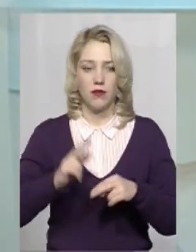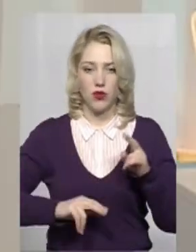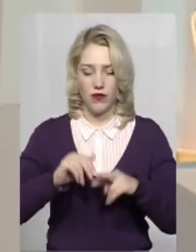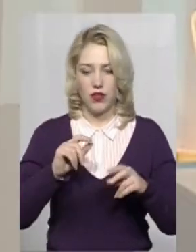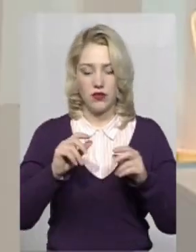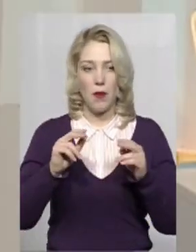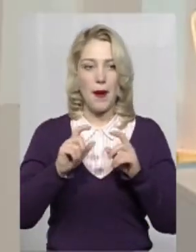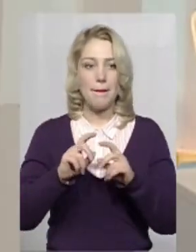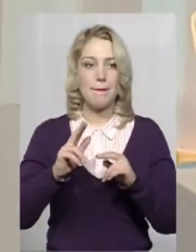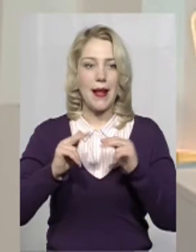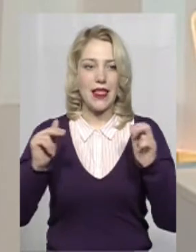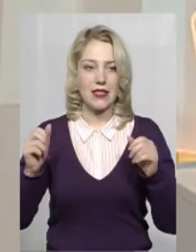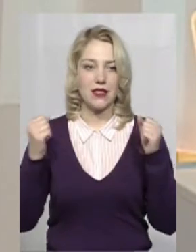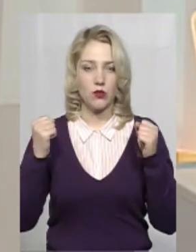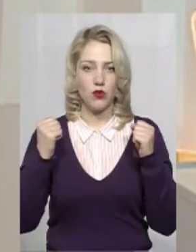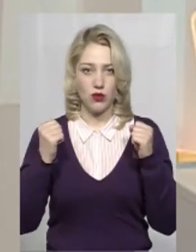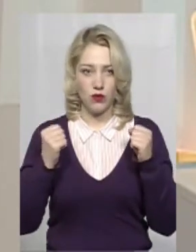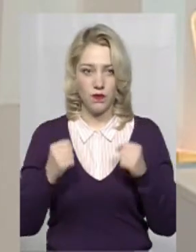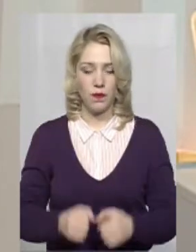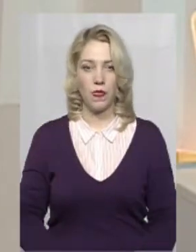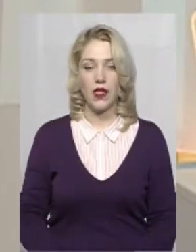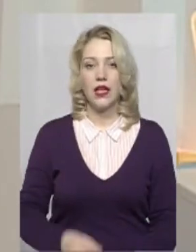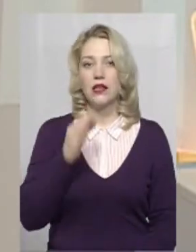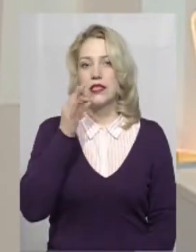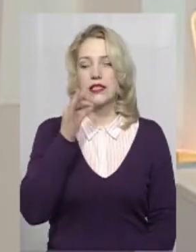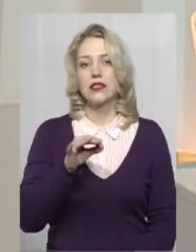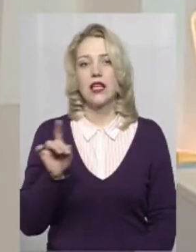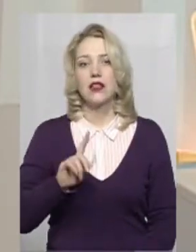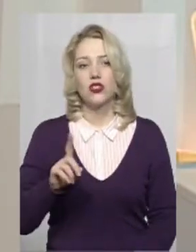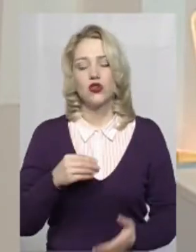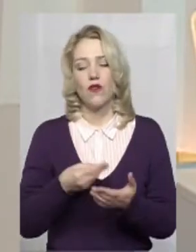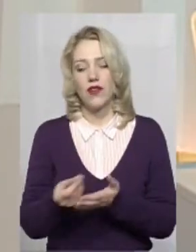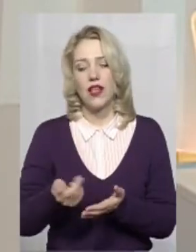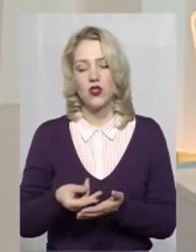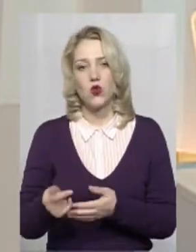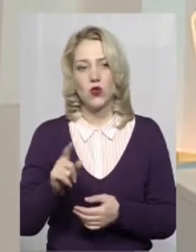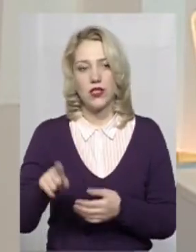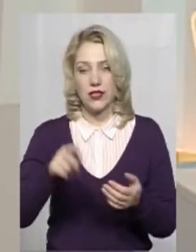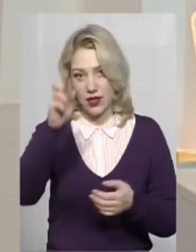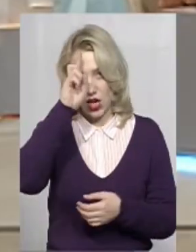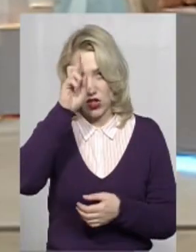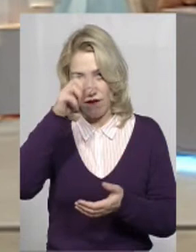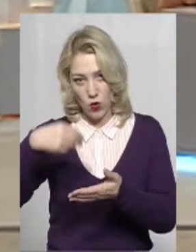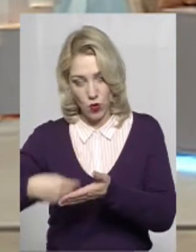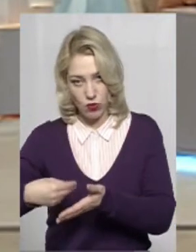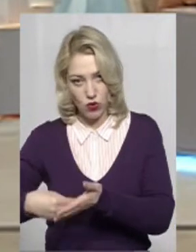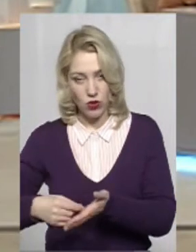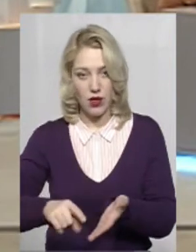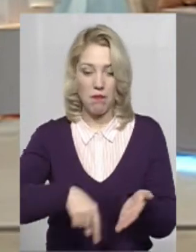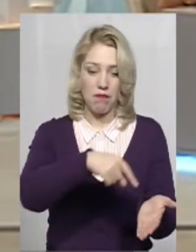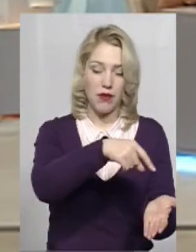спорту. Ви сказали, що фінансується з міського, з державного бюджету,